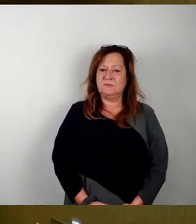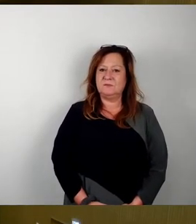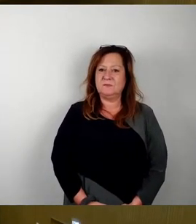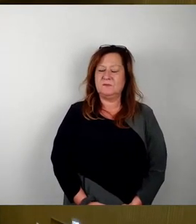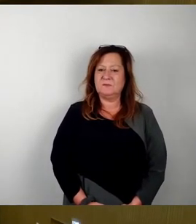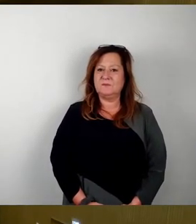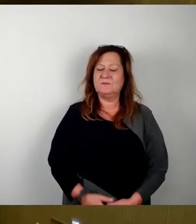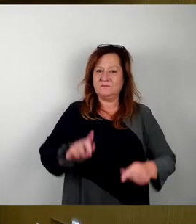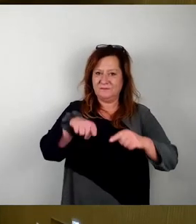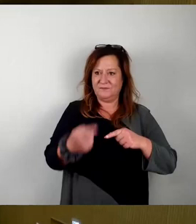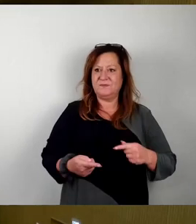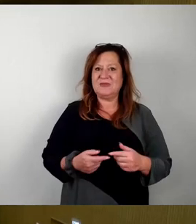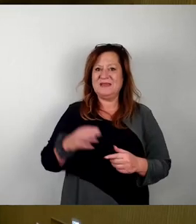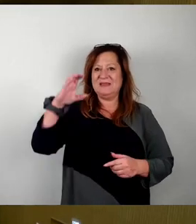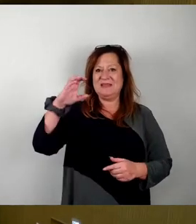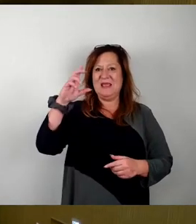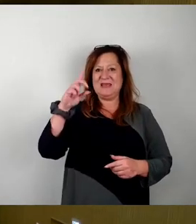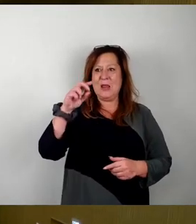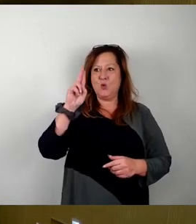Nächster Redner, CDU-Fraktion, Herr Böhm.